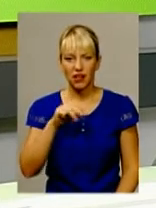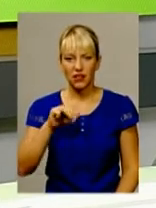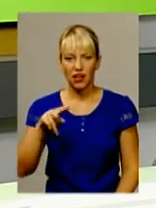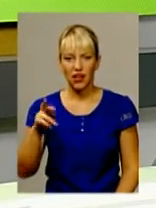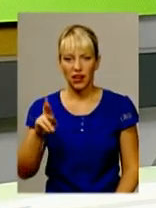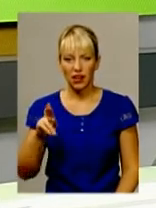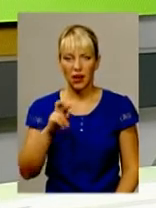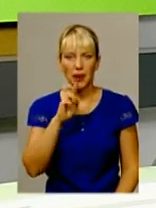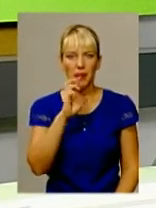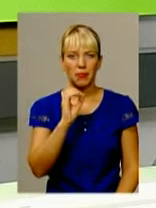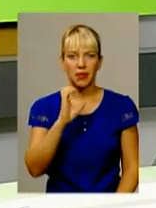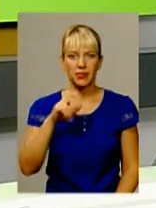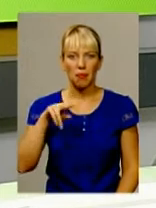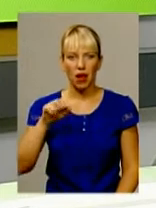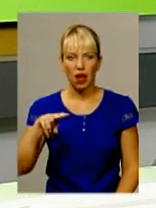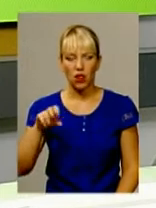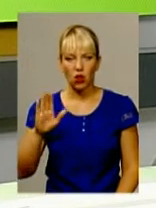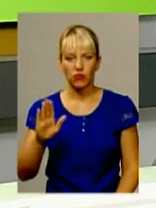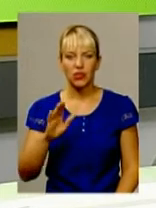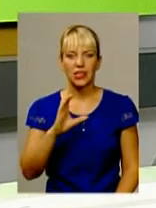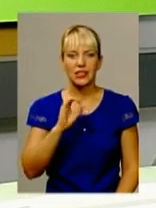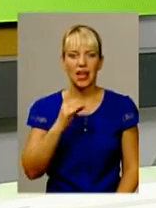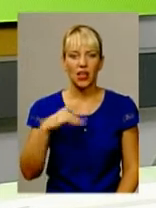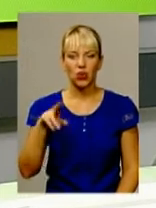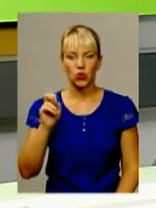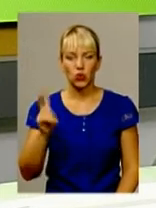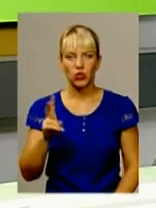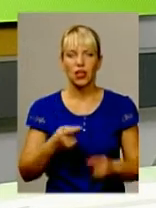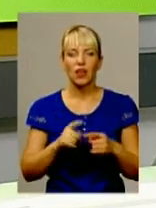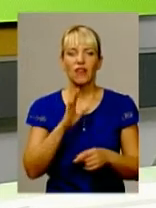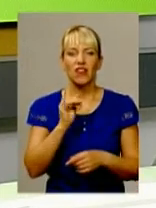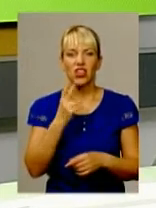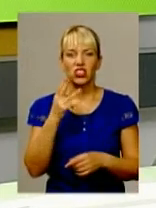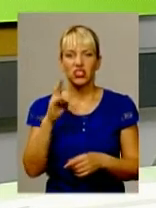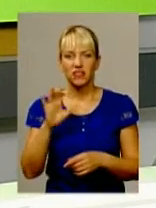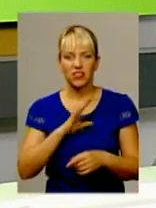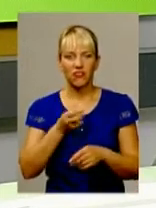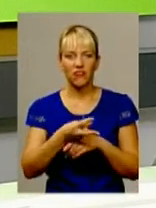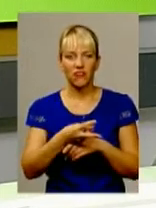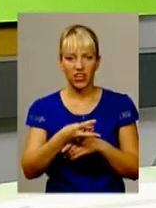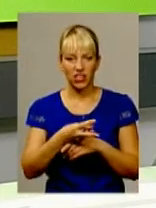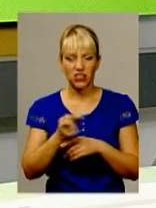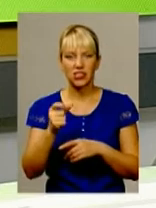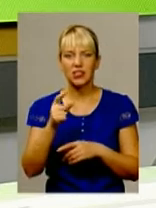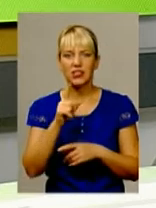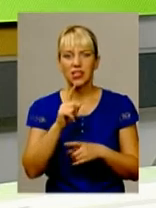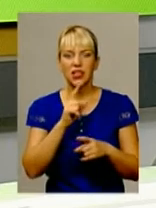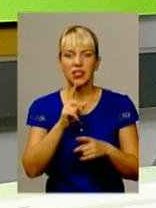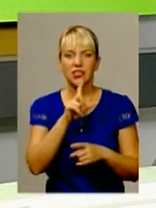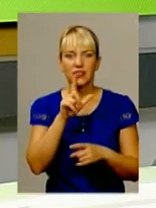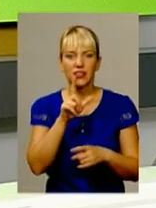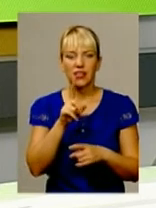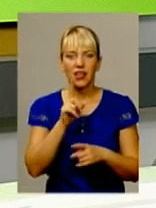Дмитро Беспалов і Вікторія Середюк. Вішнівську ми виключили з Ради Майдану пів року тому назад, за певні дії несумісні з ідеалами революції.